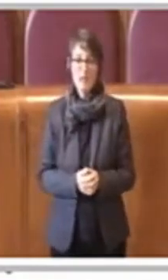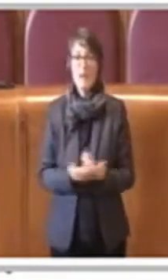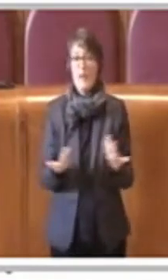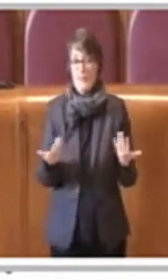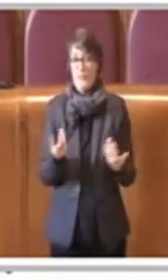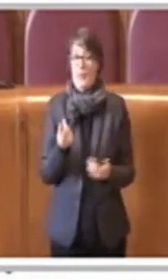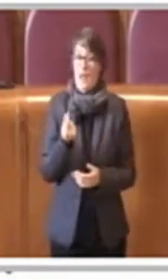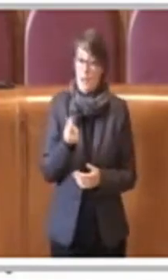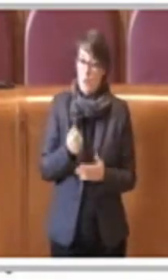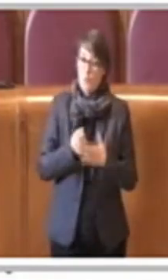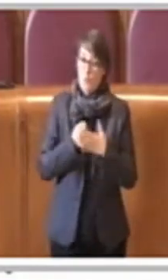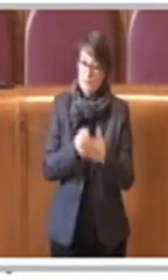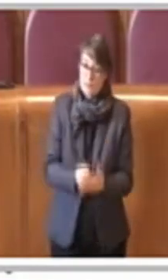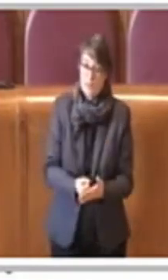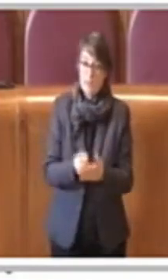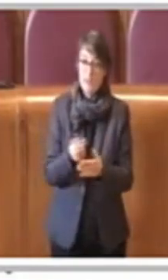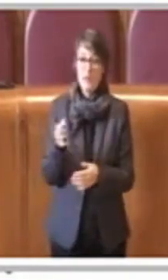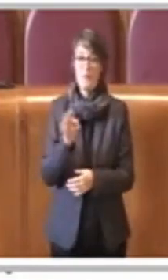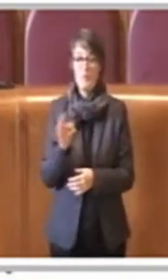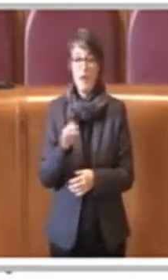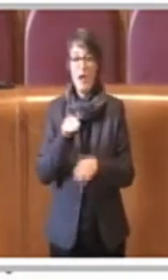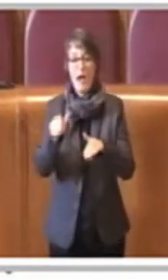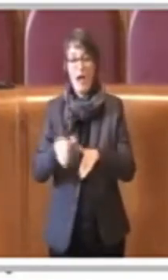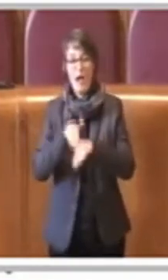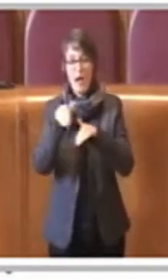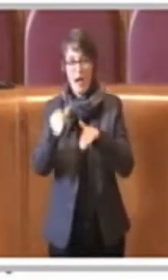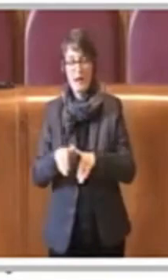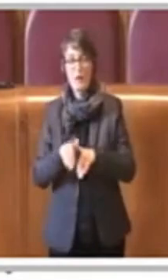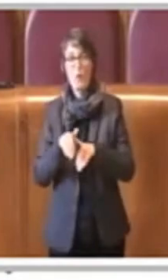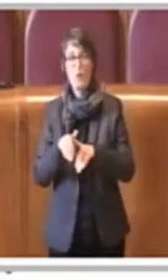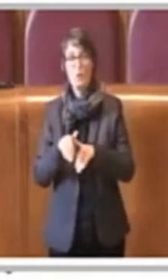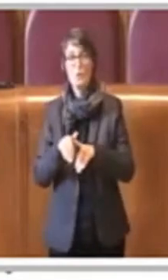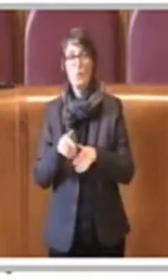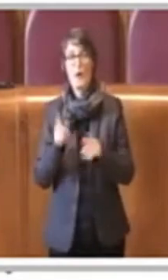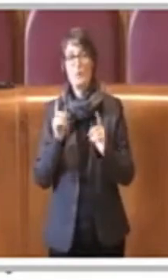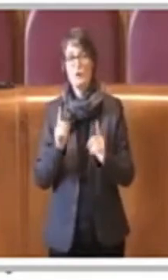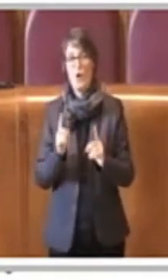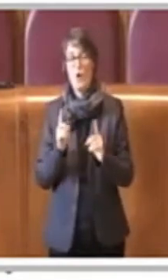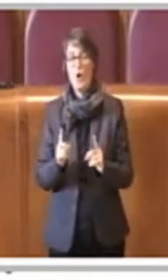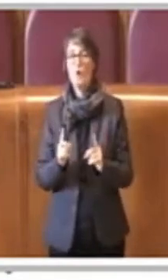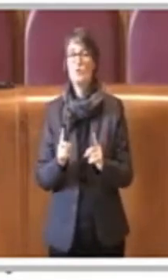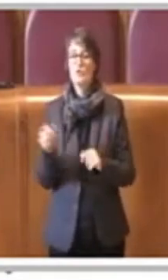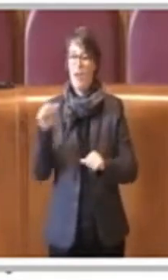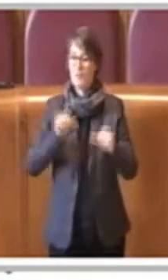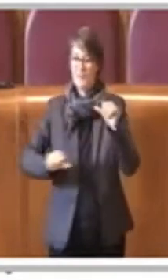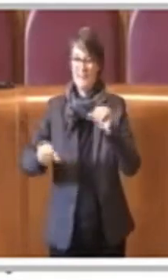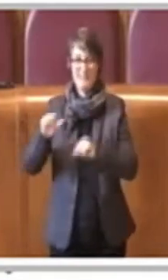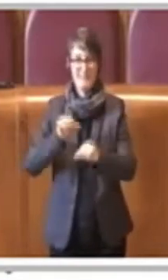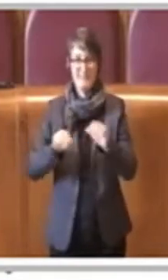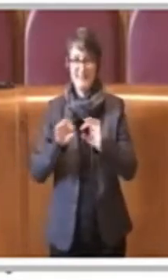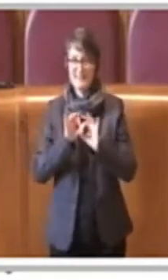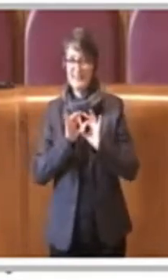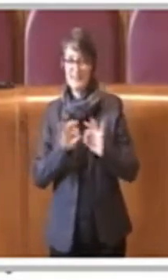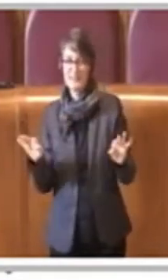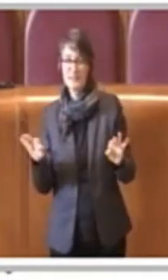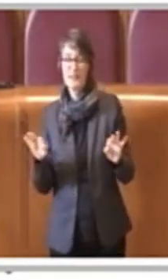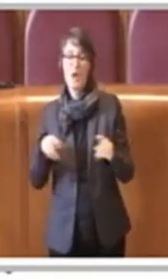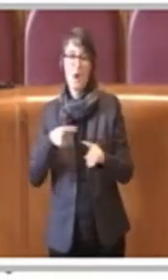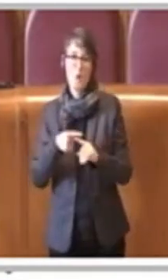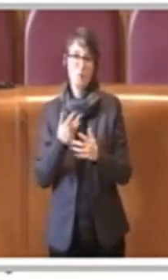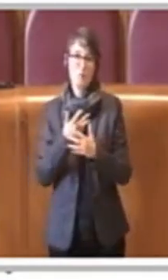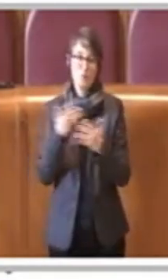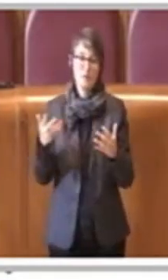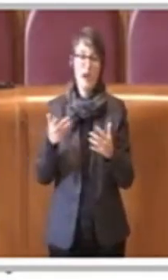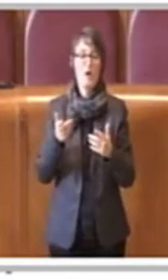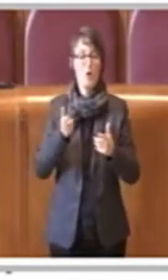agricoltura biologica come abbiamo detto senza uso di pesticidi e ovviamente agire sui rapporti città-campagna